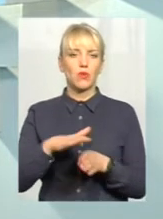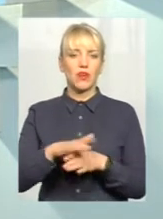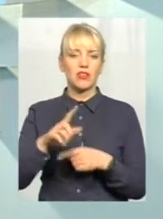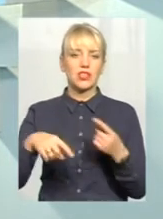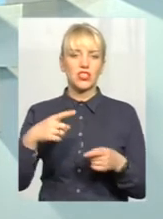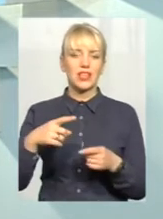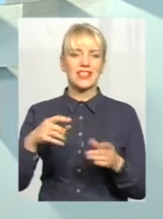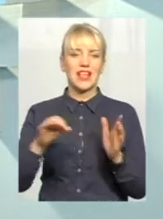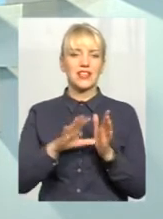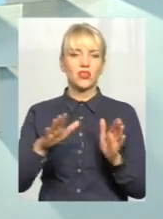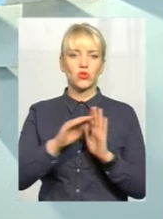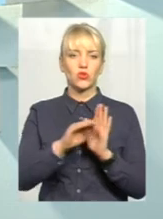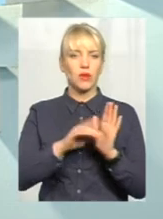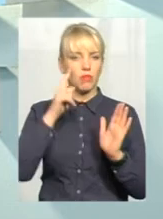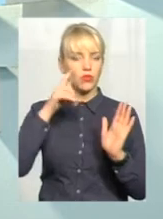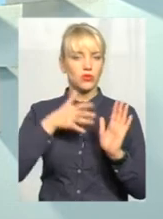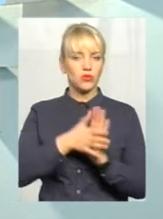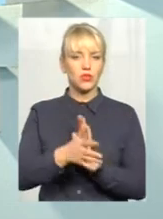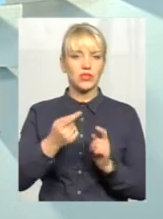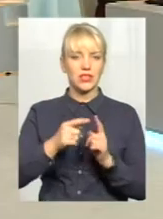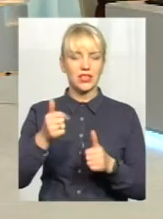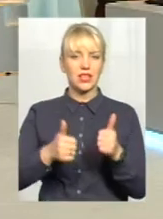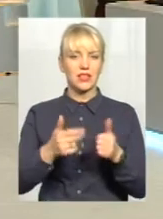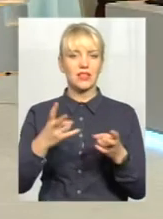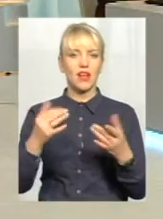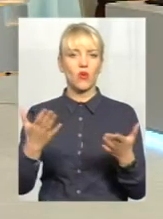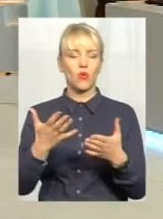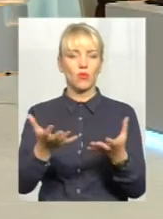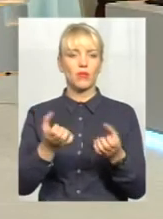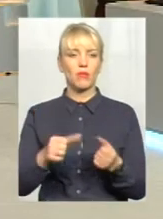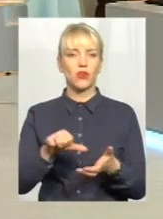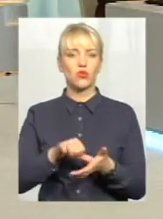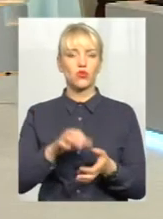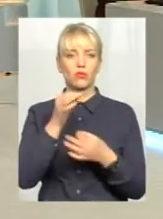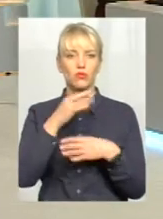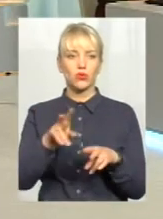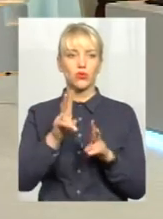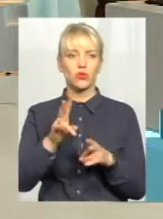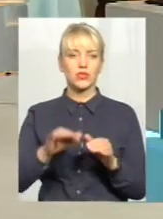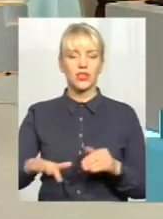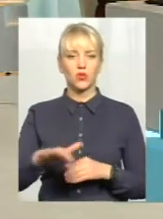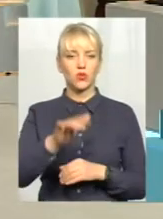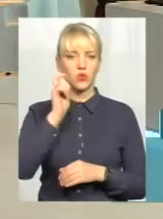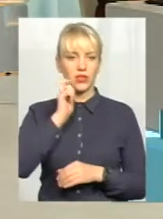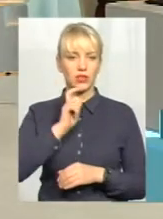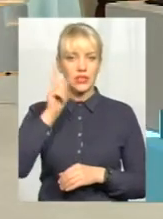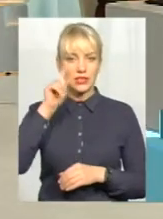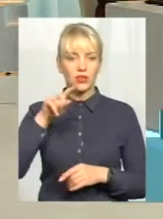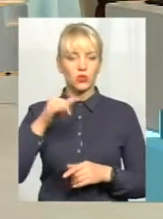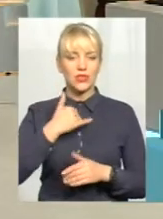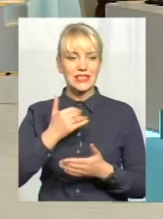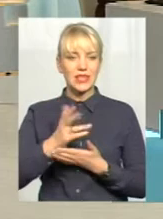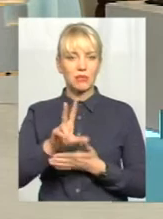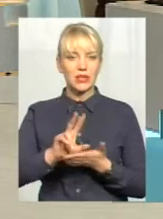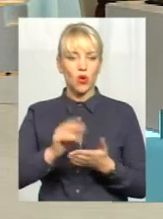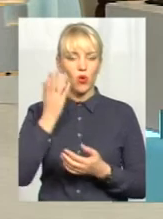прозору. І, відповідно, це тендер, на якому приймають участь будь-хто з території України. І ви знаєте, в нас є приклади, коли